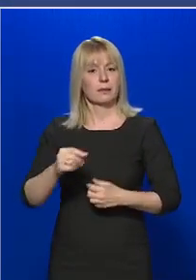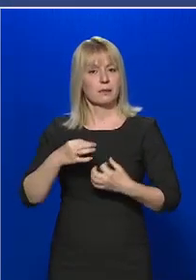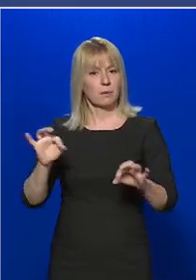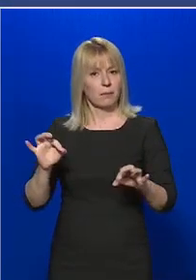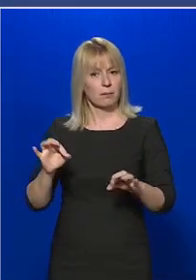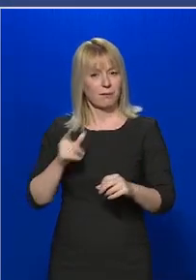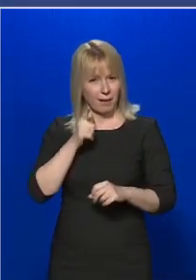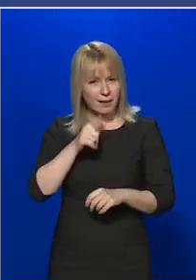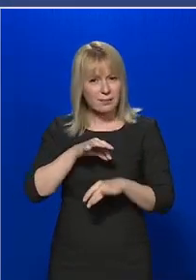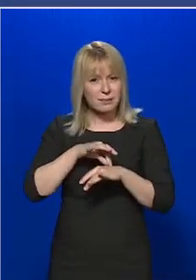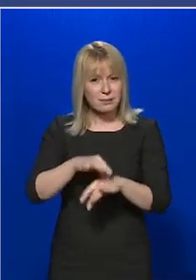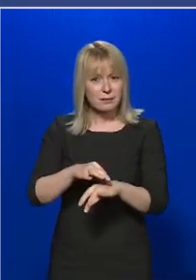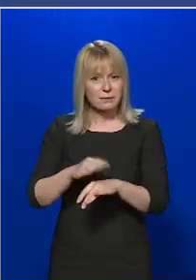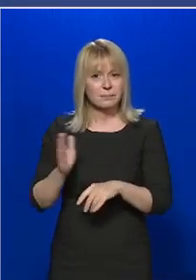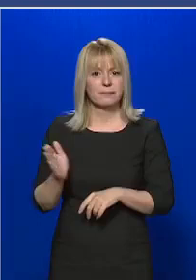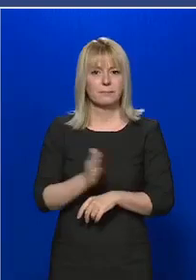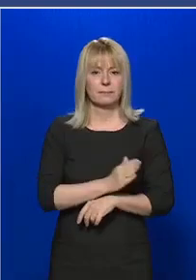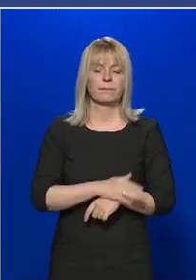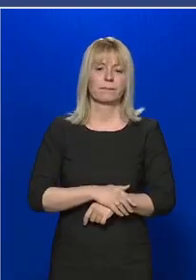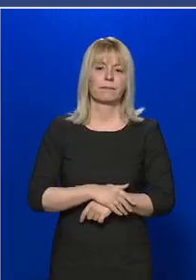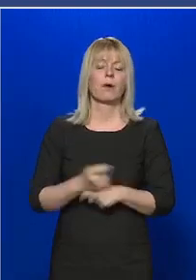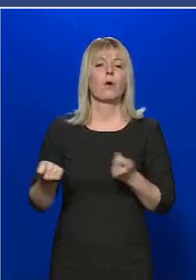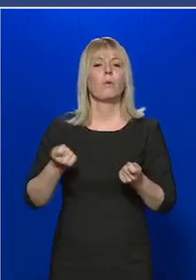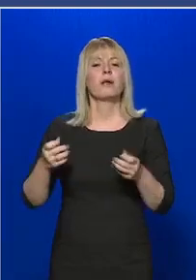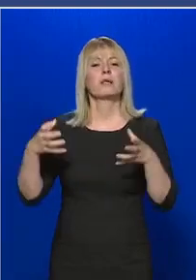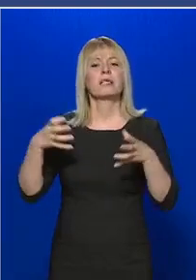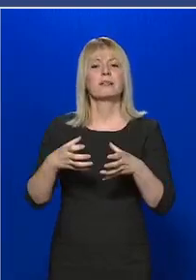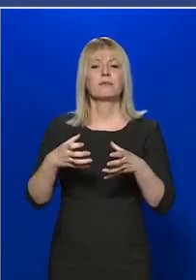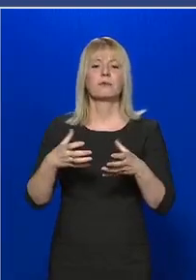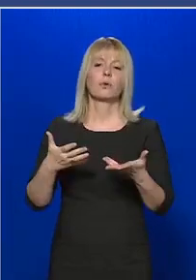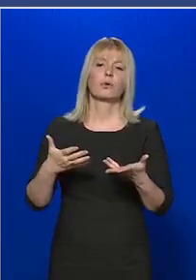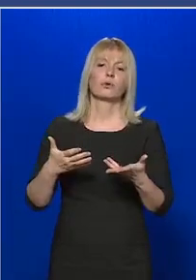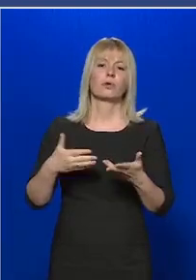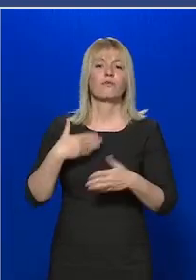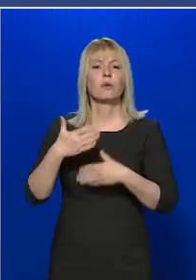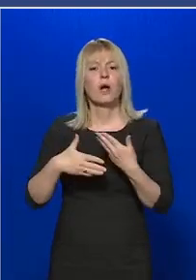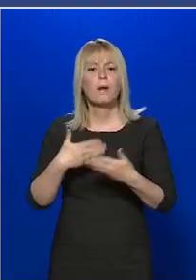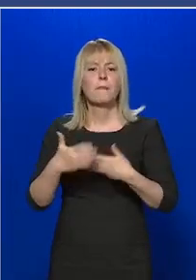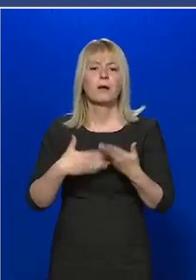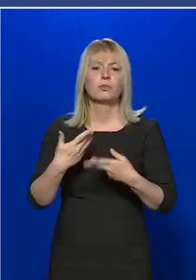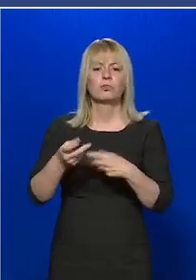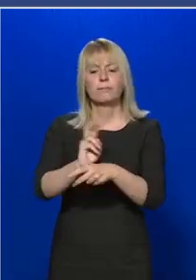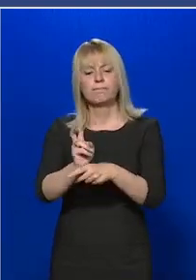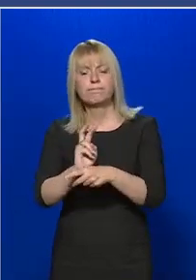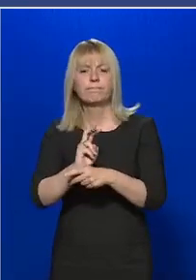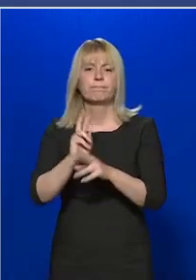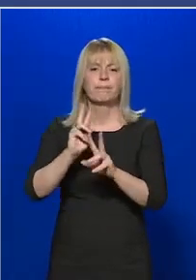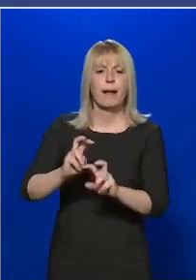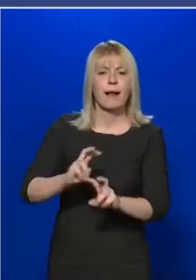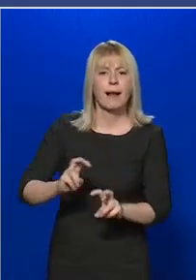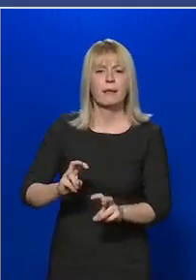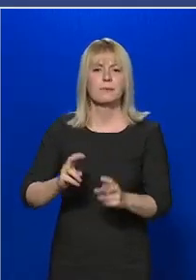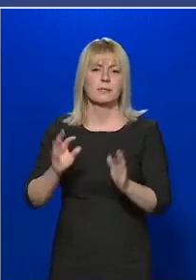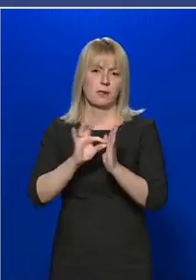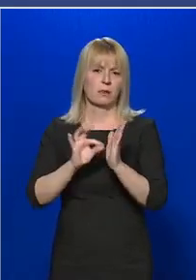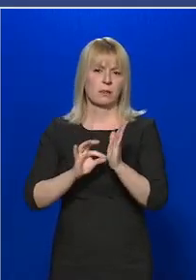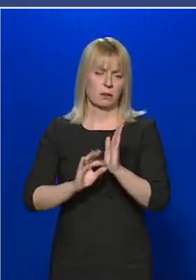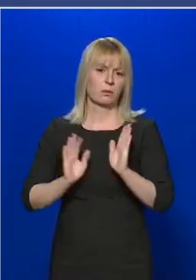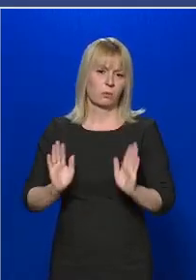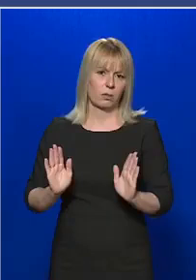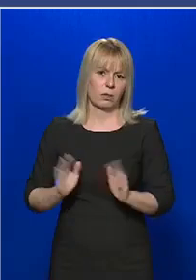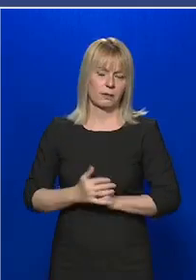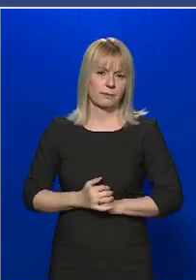Az operatív törzs folyamatosan áttekinti a kialakult helyzetet, elemzés értékeli a rendelkezésre álló adatokat.